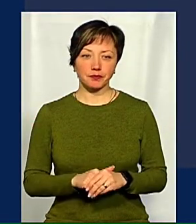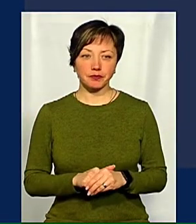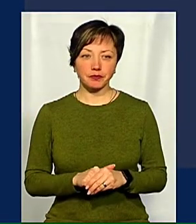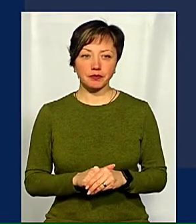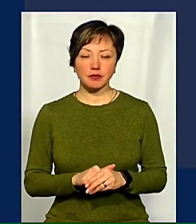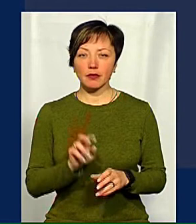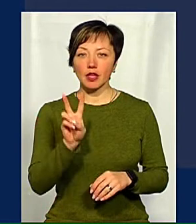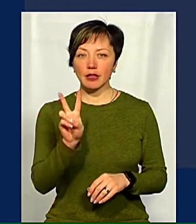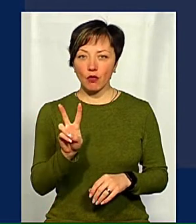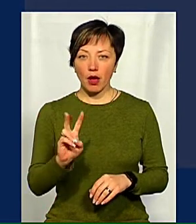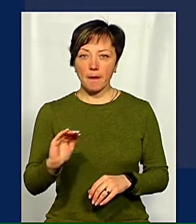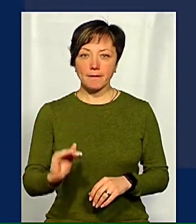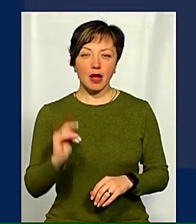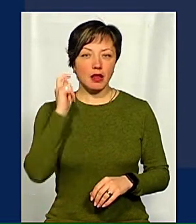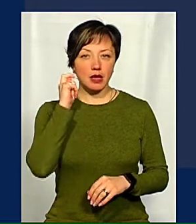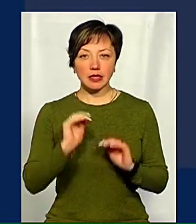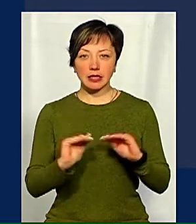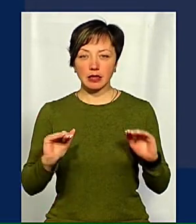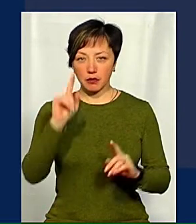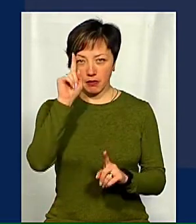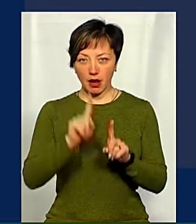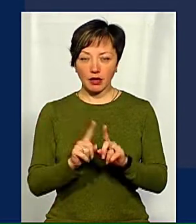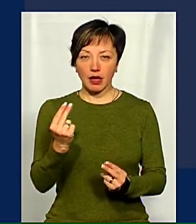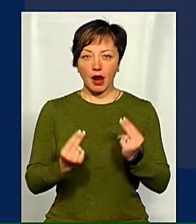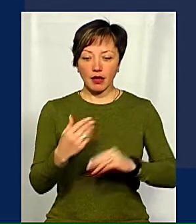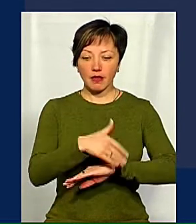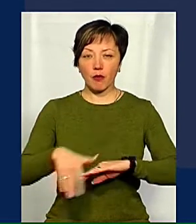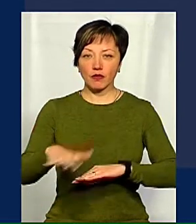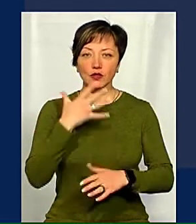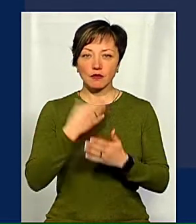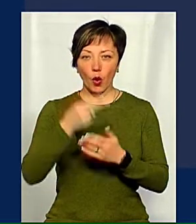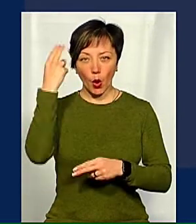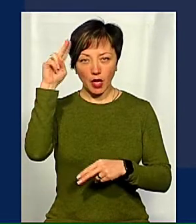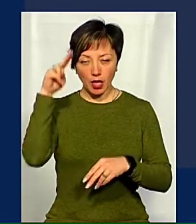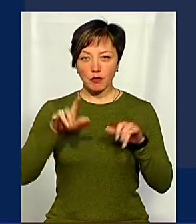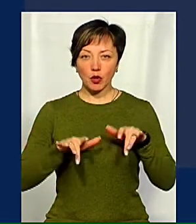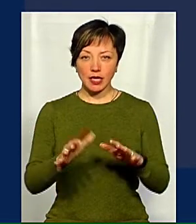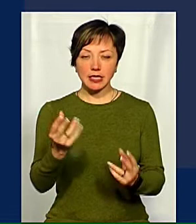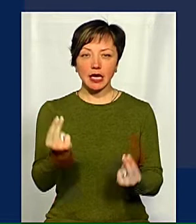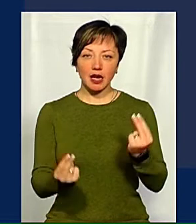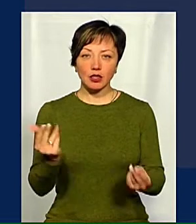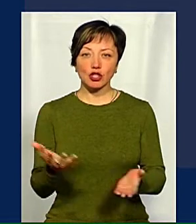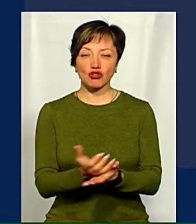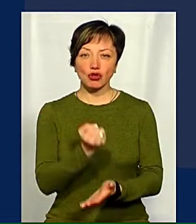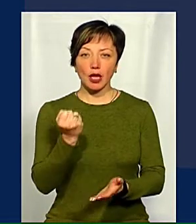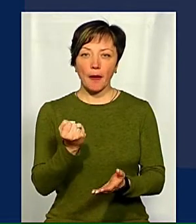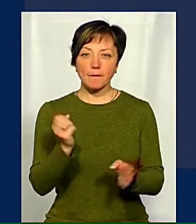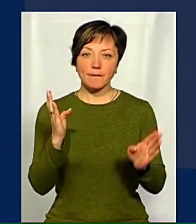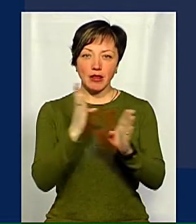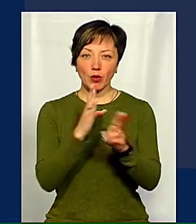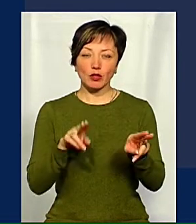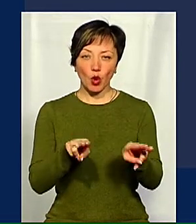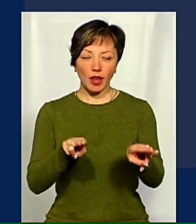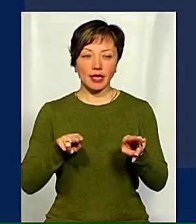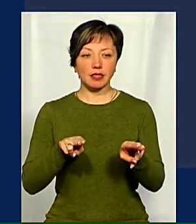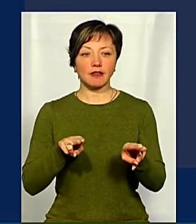малолітніх дітей, братики, гралися на подвір'ї свого дядька. В процесі гри вони знайшли пневматичну гвиттівку